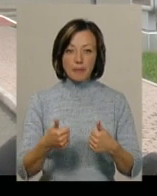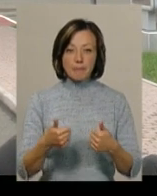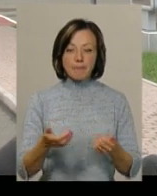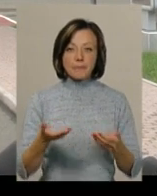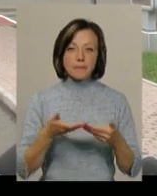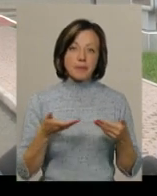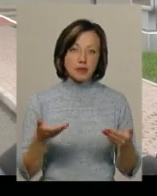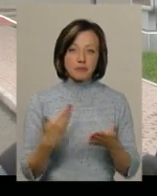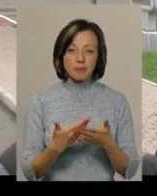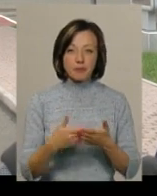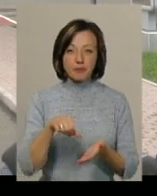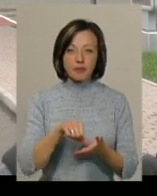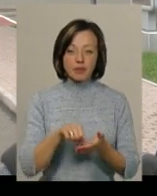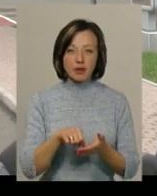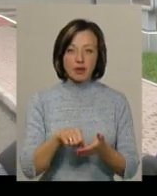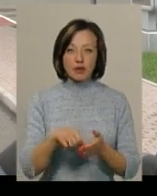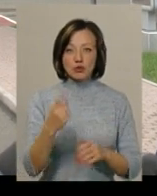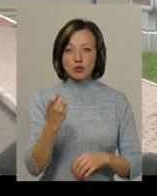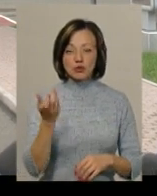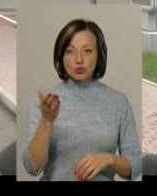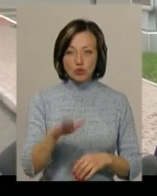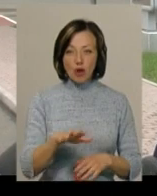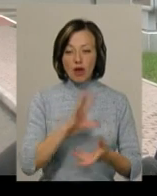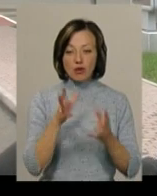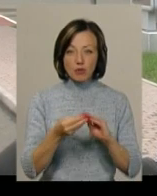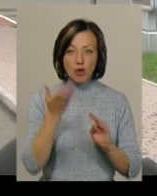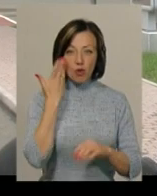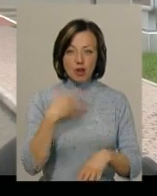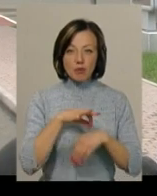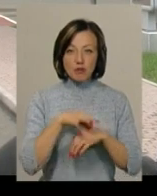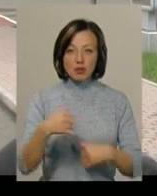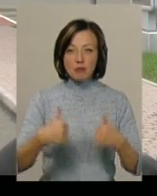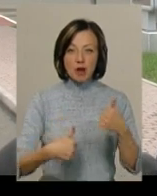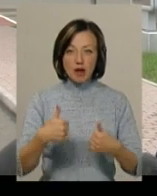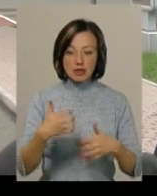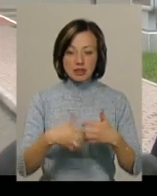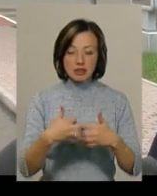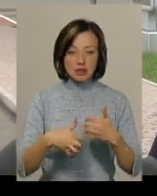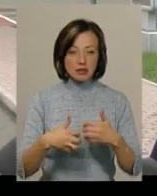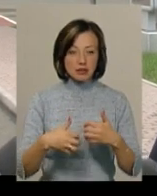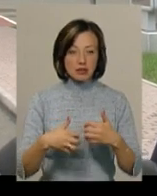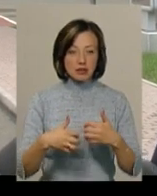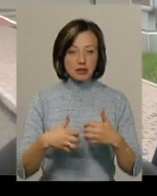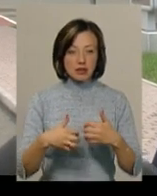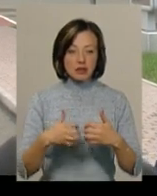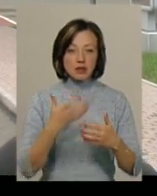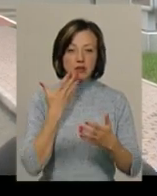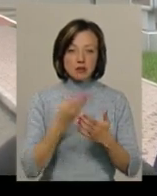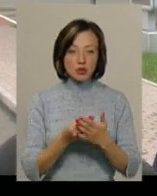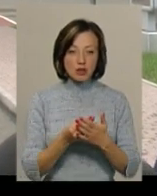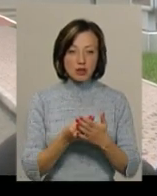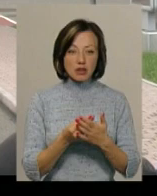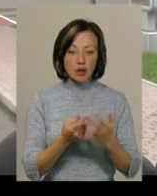учасників, тут приїхало десь 100, а в принципі, коли проводяться соревновання середі своїх